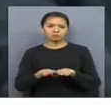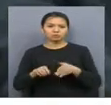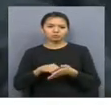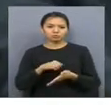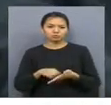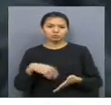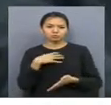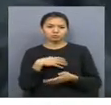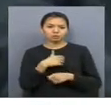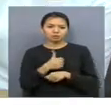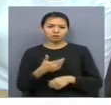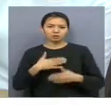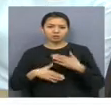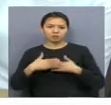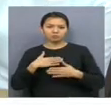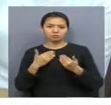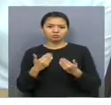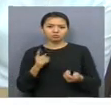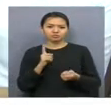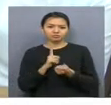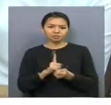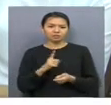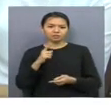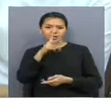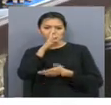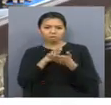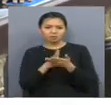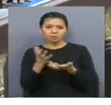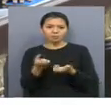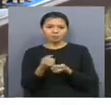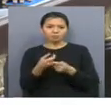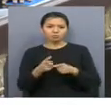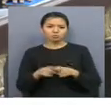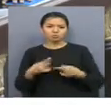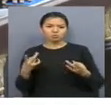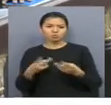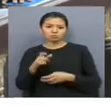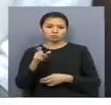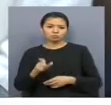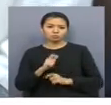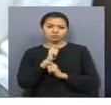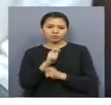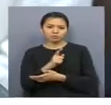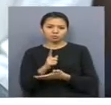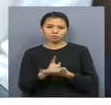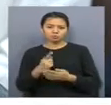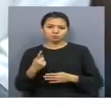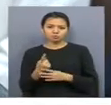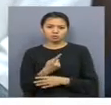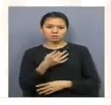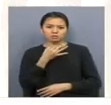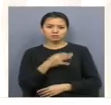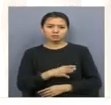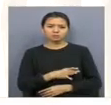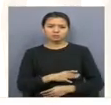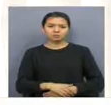әлюметтік бағыты қуандат. Бұл кезесу барысында мемлекеттік қолдаушыны мен мұқтаж адамдарға берілу керек екендігі тағыда қадап айтылды.